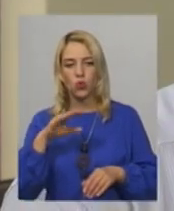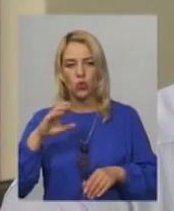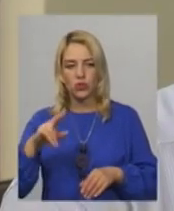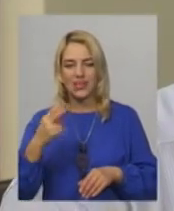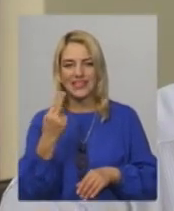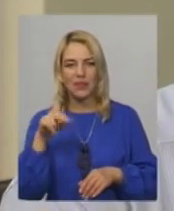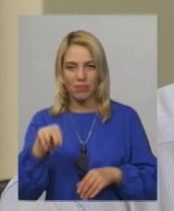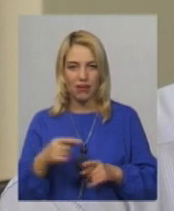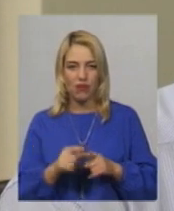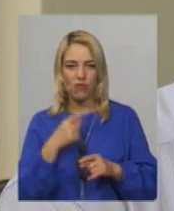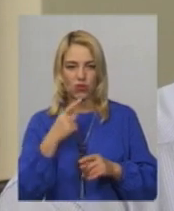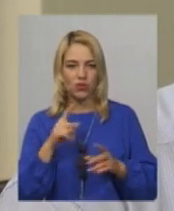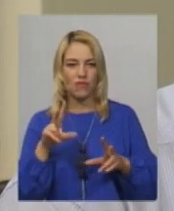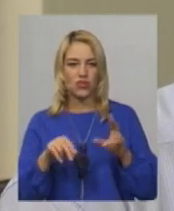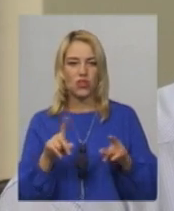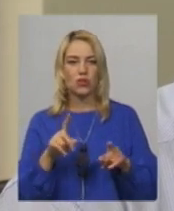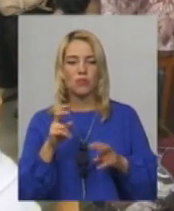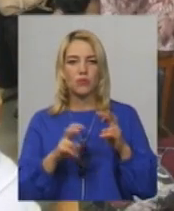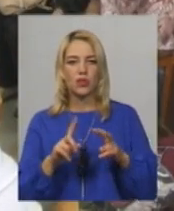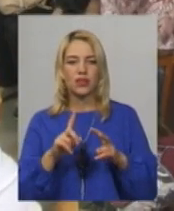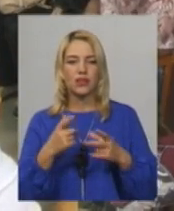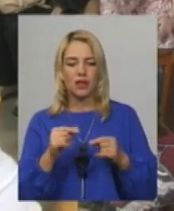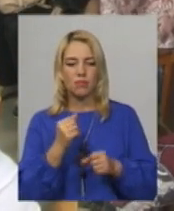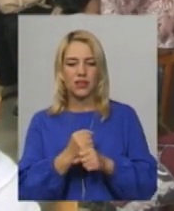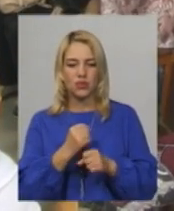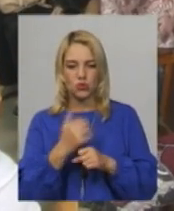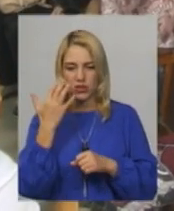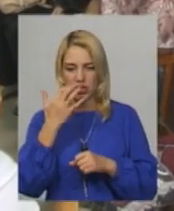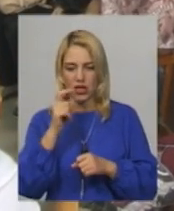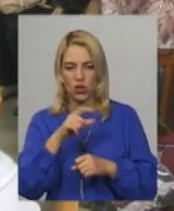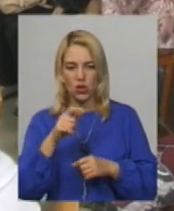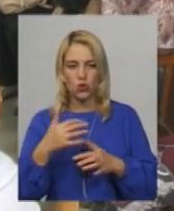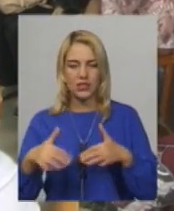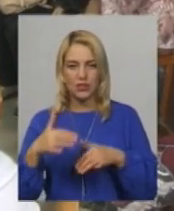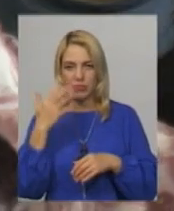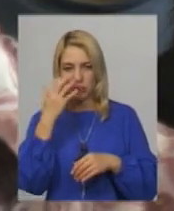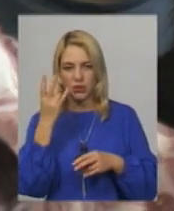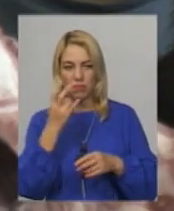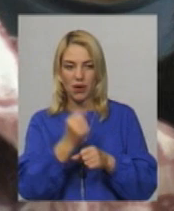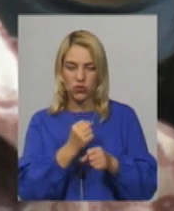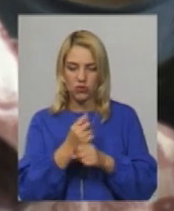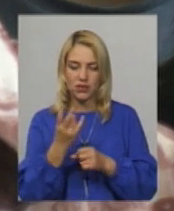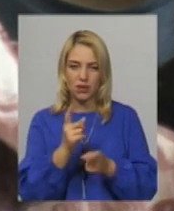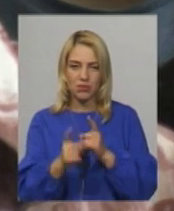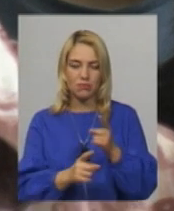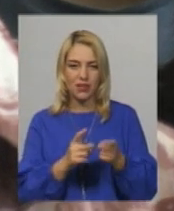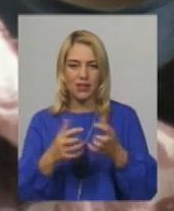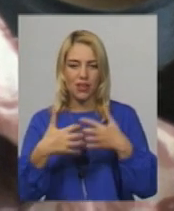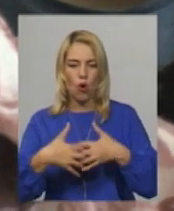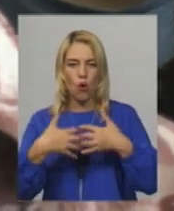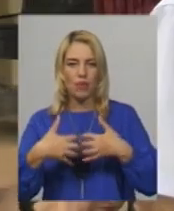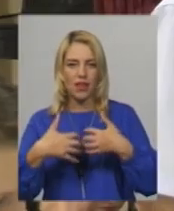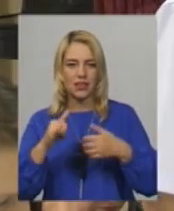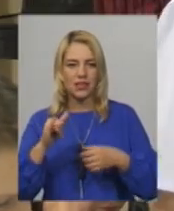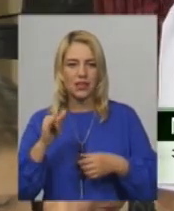Новосецький вважає, аби підприємство, на якому працюють незрячі та люди зі слабким взором, працювало, потрібно змінити обладнання та напрямок